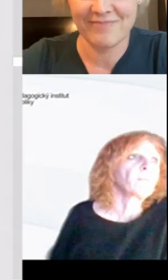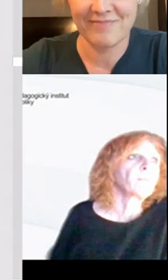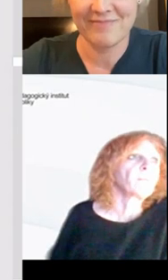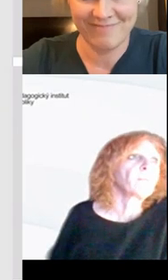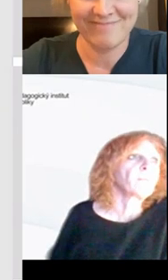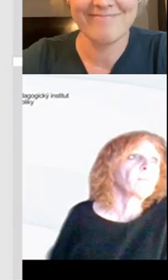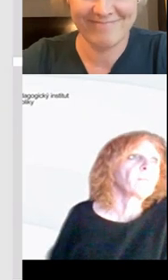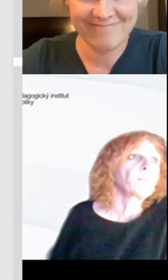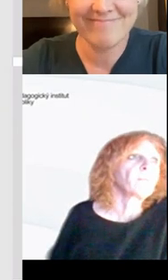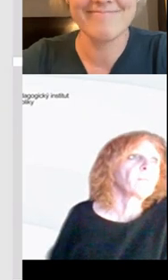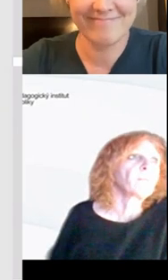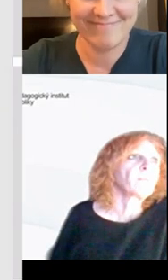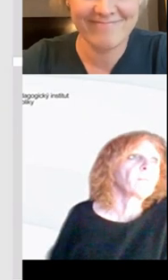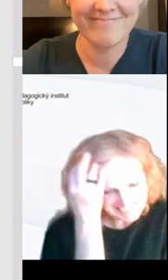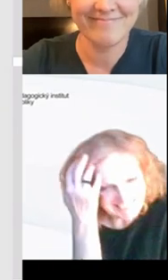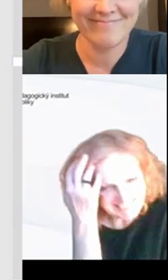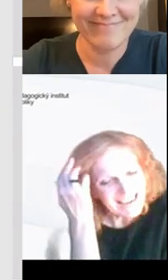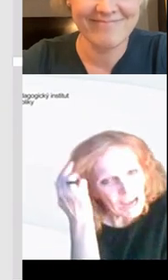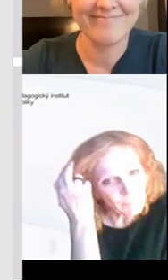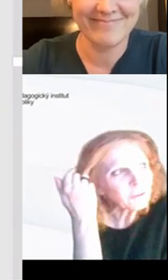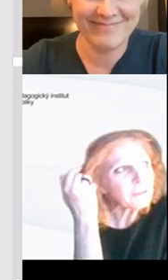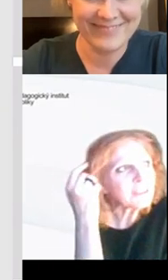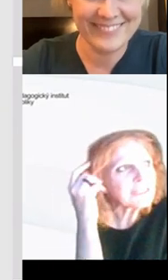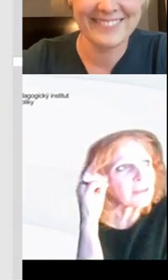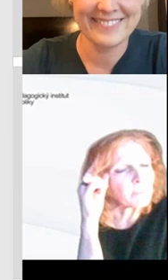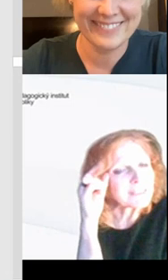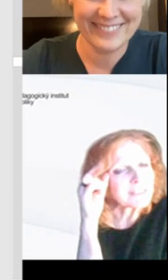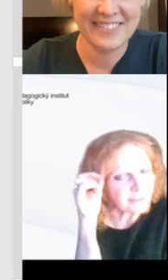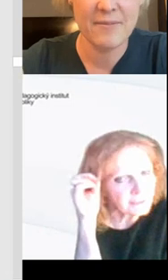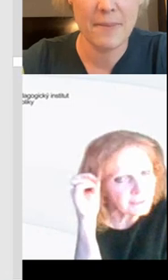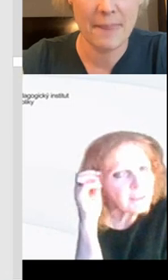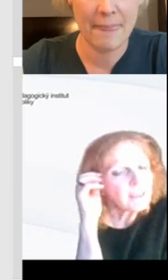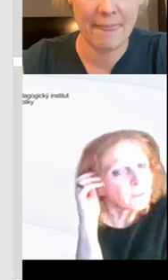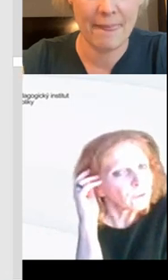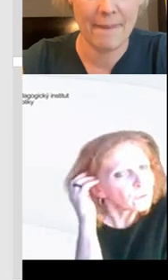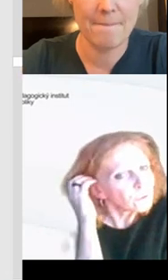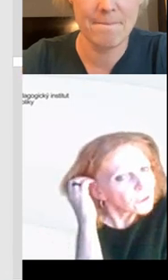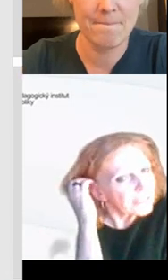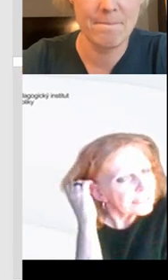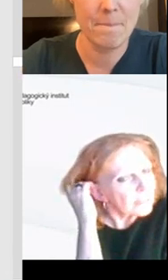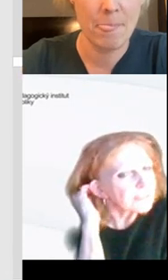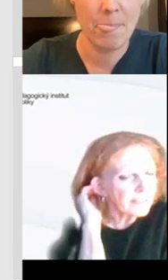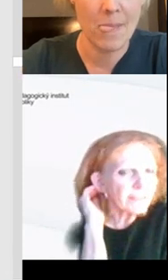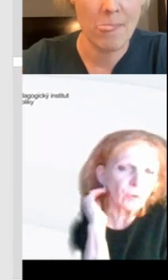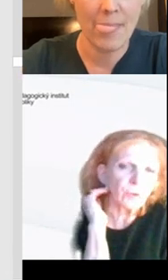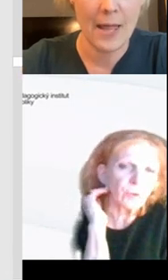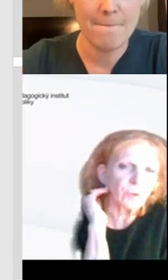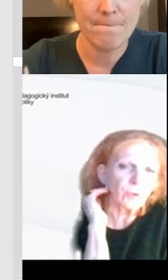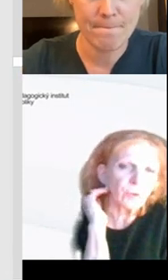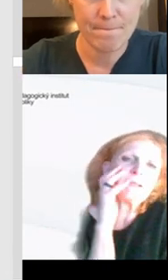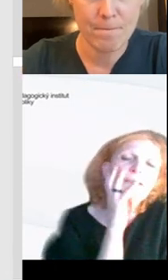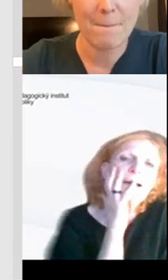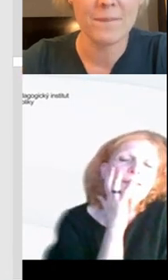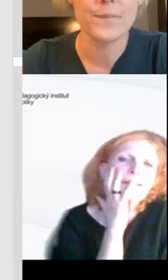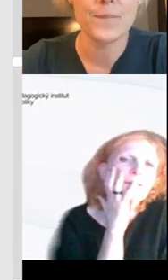pročetli, prošli čtení a posunujeme se k psaní, protože tam také u toho je